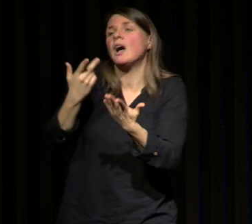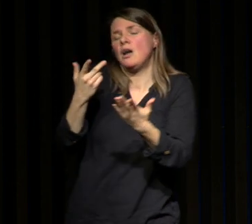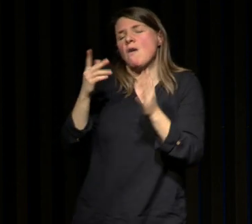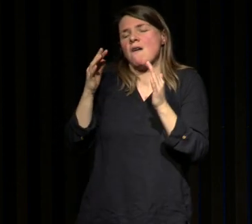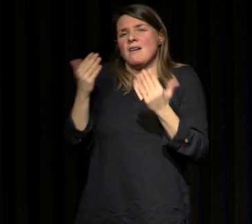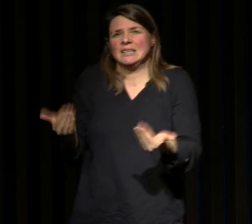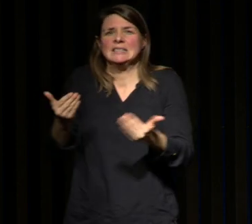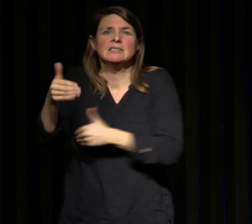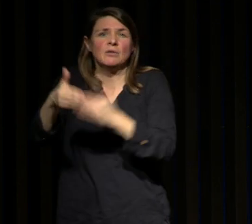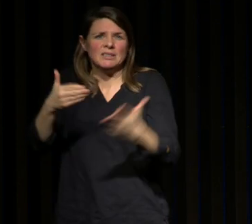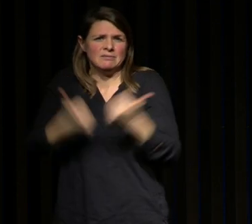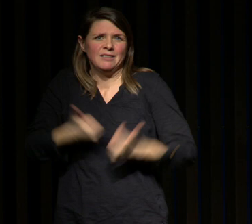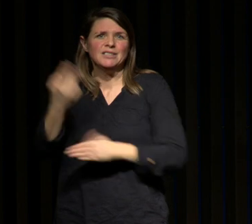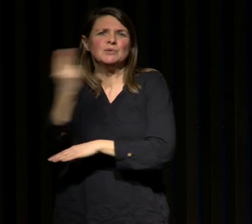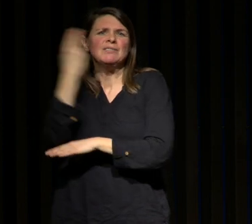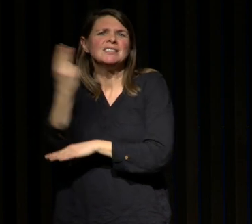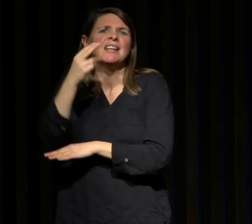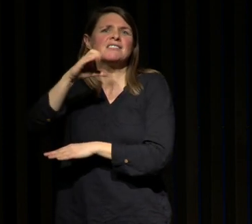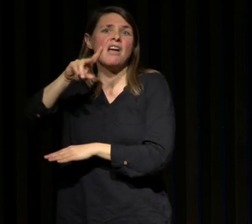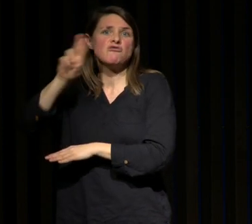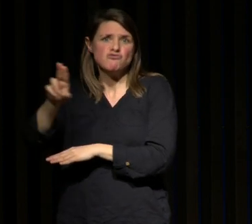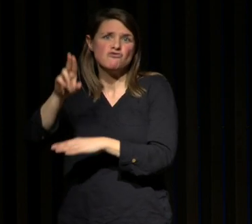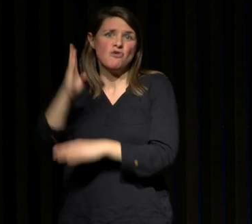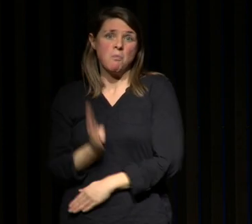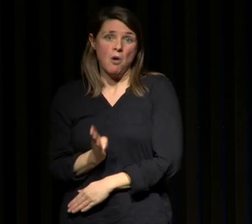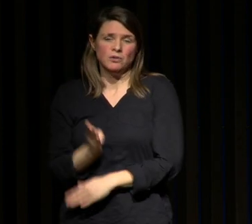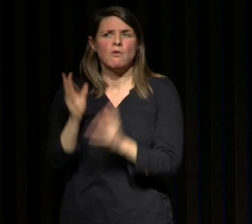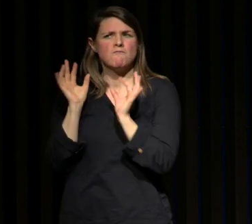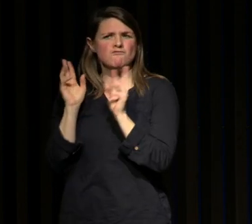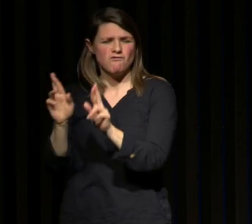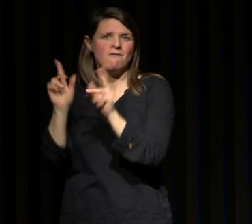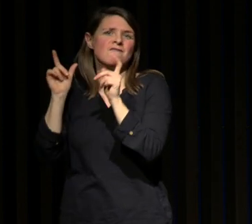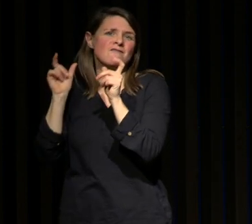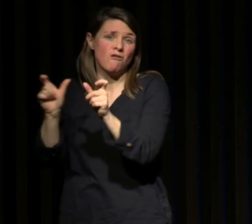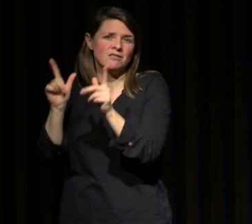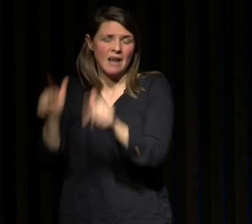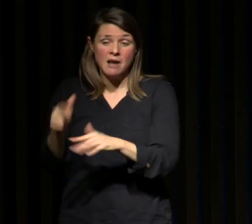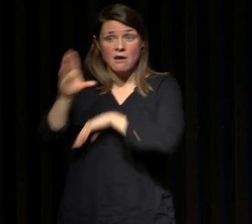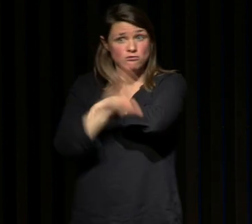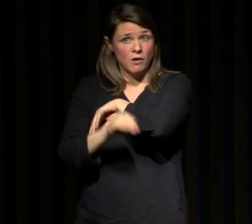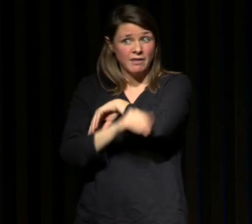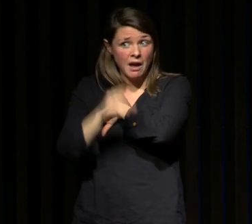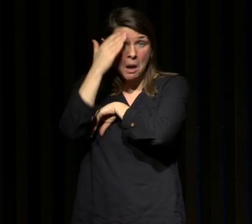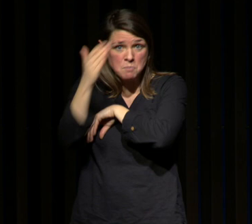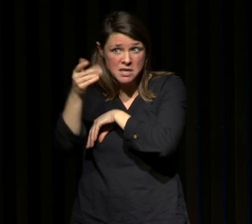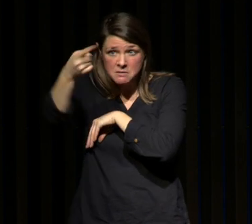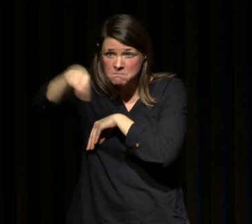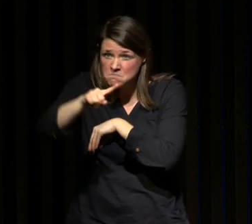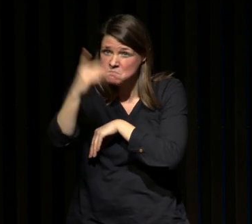universitaire de médecine du sommeil au CHU de Bordeaux on a un secrétariat et donc si vous pouvez